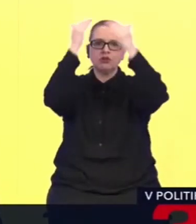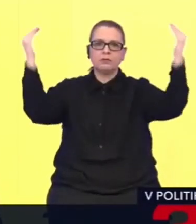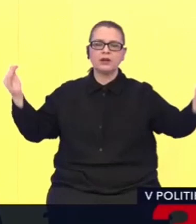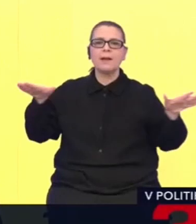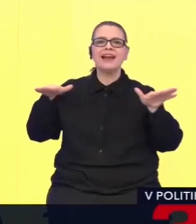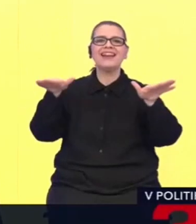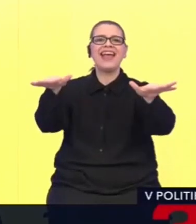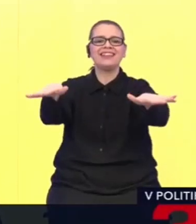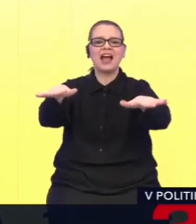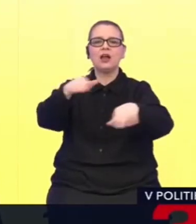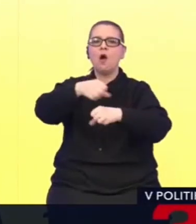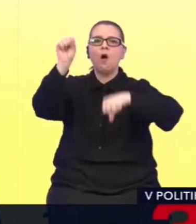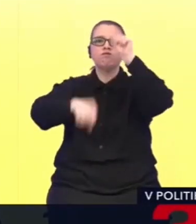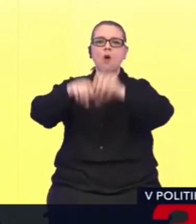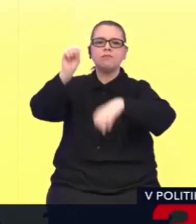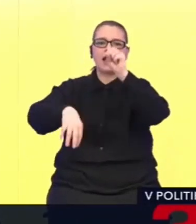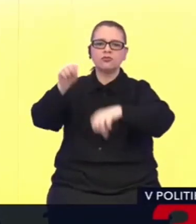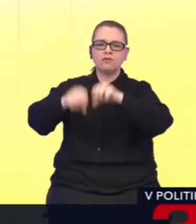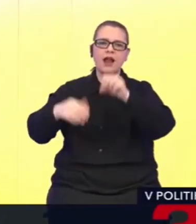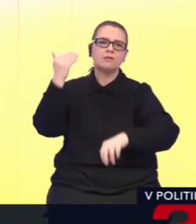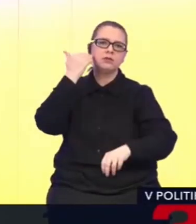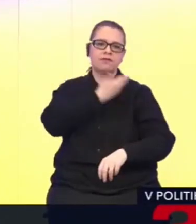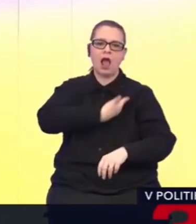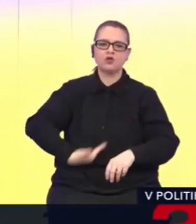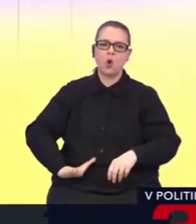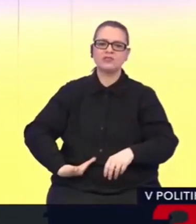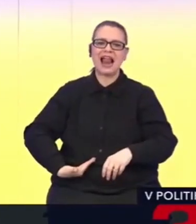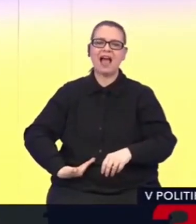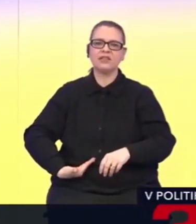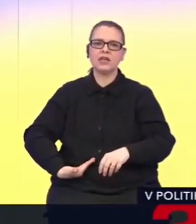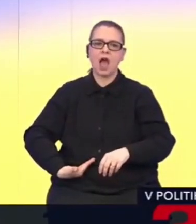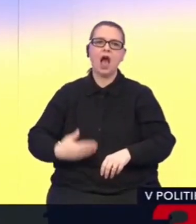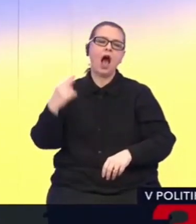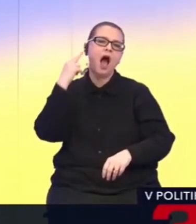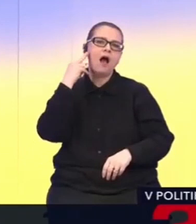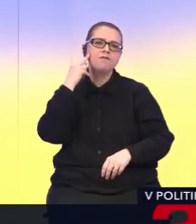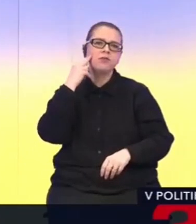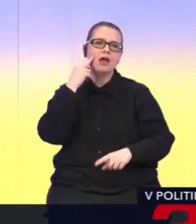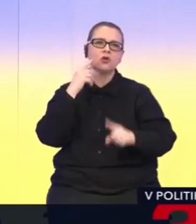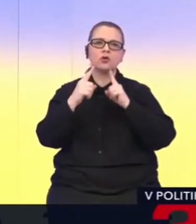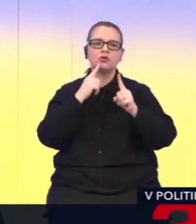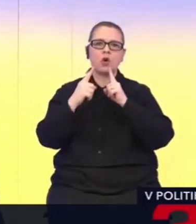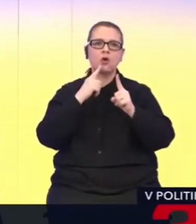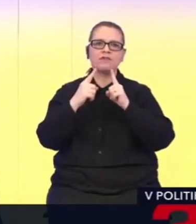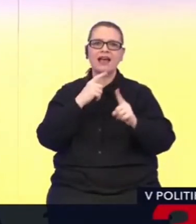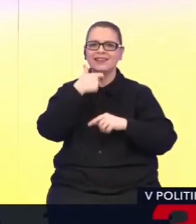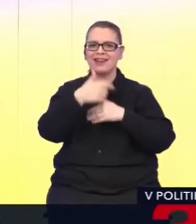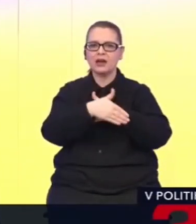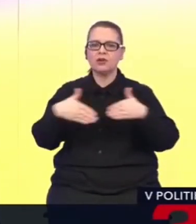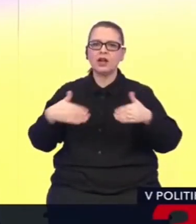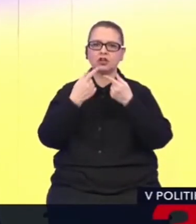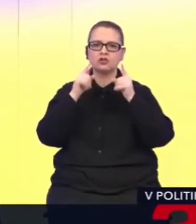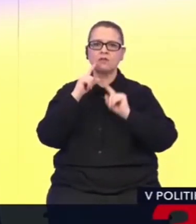lietadla, ktoré bombardovali civilistov bývalej Juhoslavy. A dokonca v piatok na rokovaní z Národnej rady SR